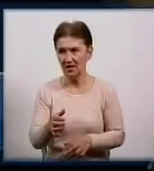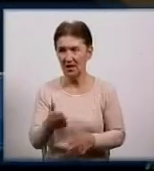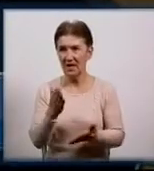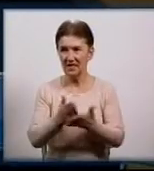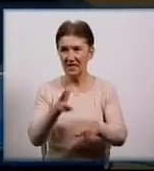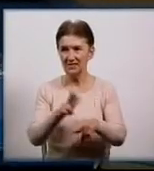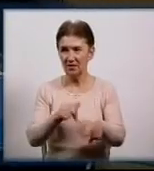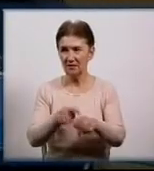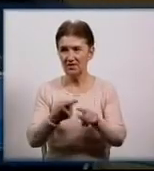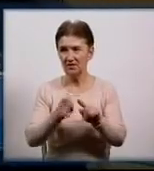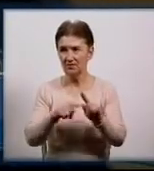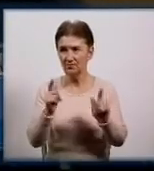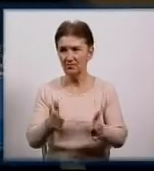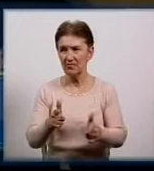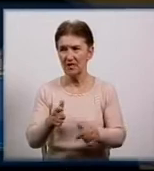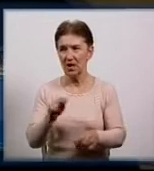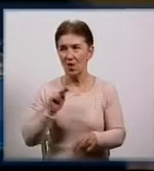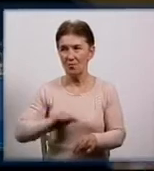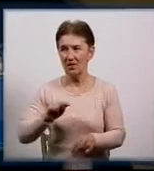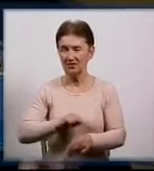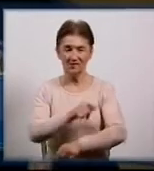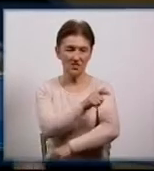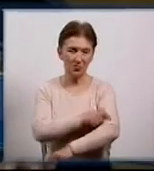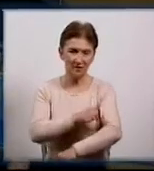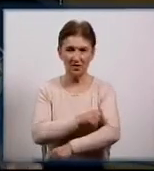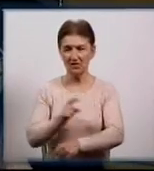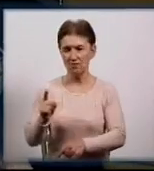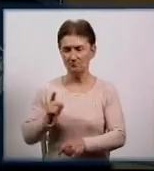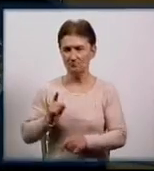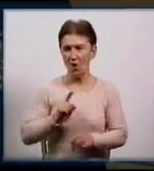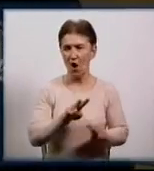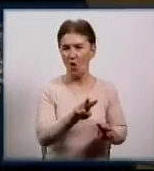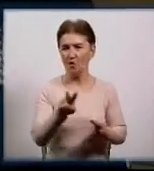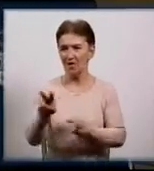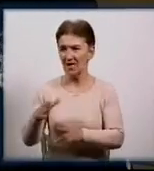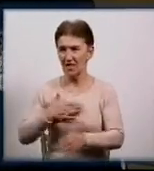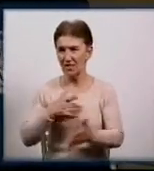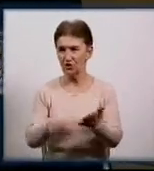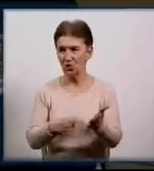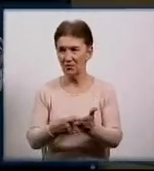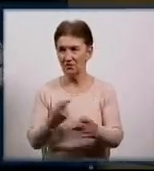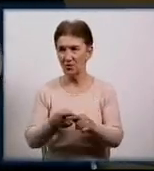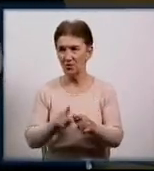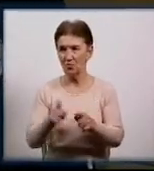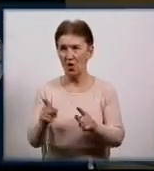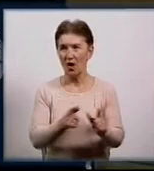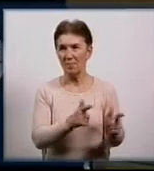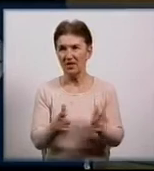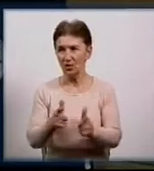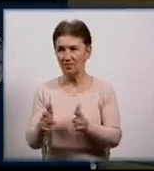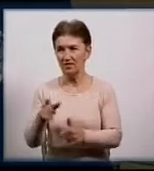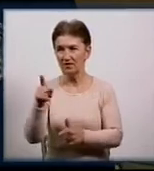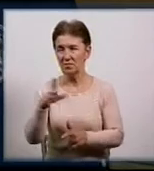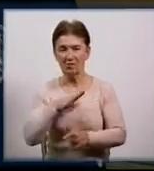цього часу працювали на лінії, тобто патрулювали, охороняли безпеку в нашому місці. Які пройшли відповідну підготовку. Вони були